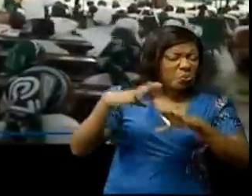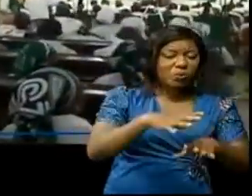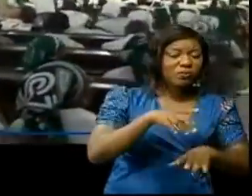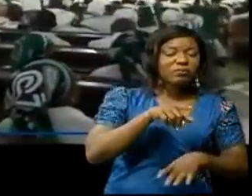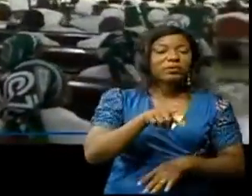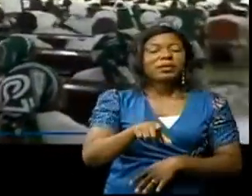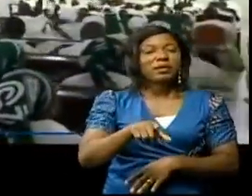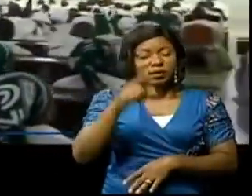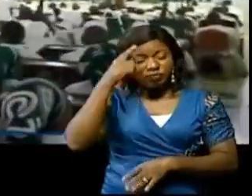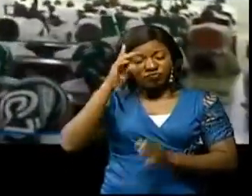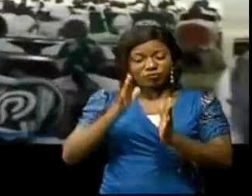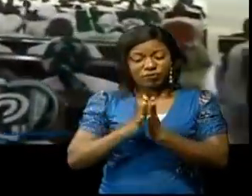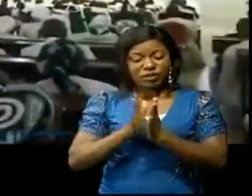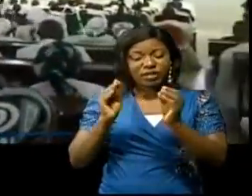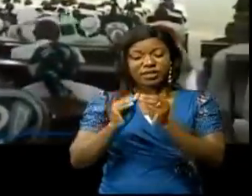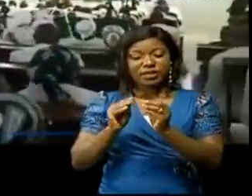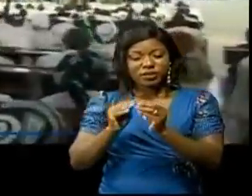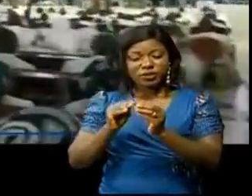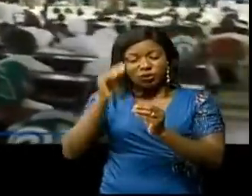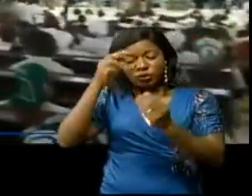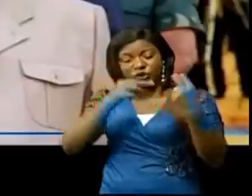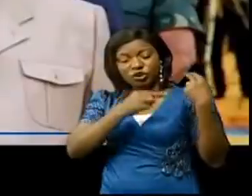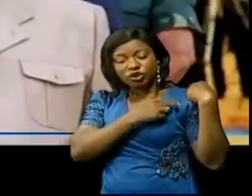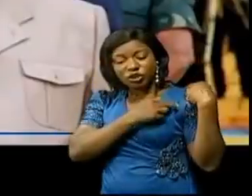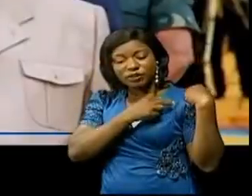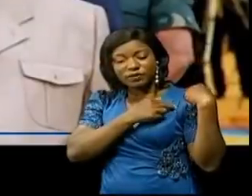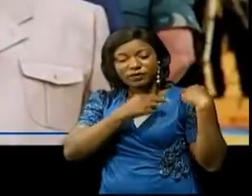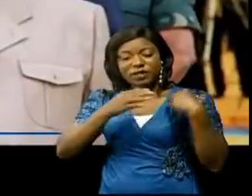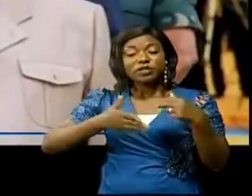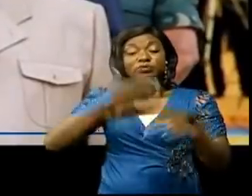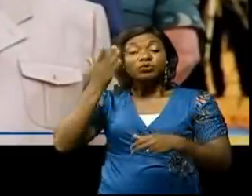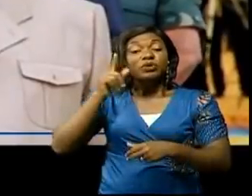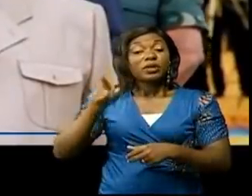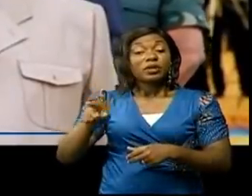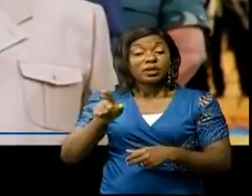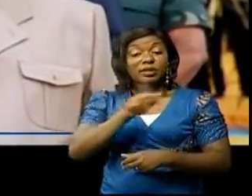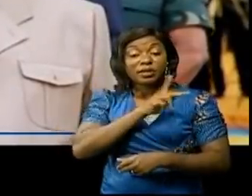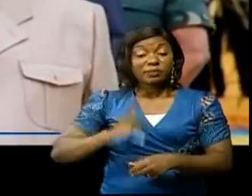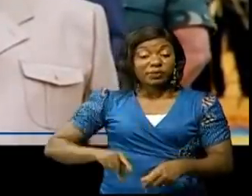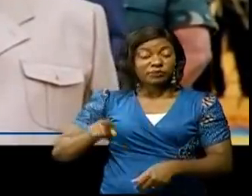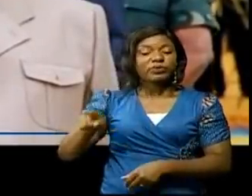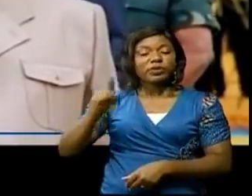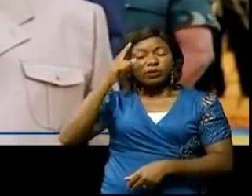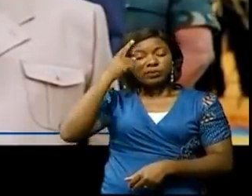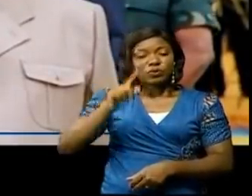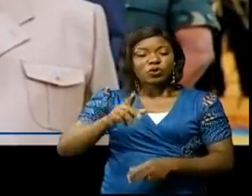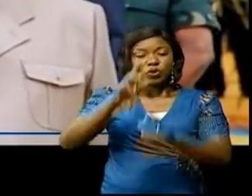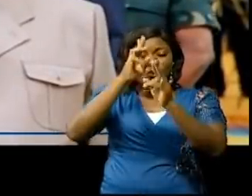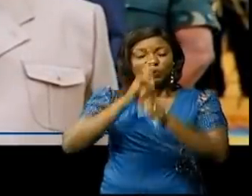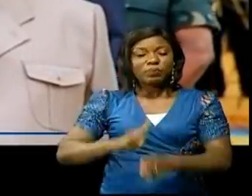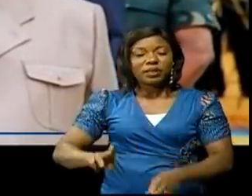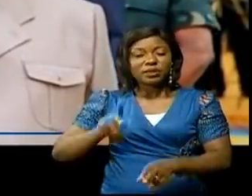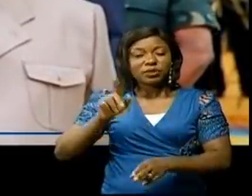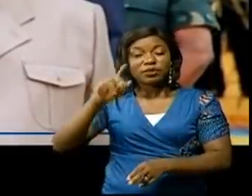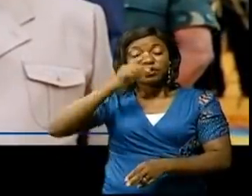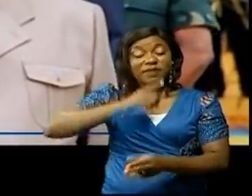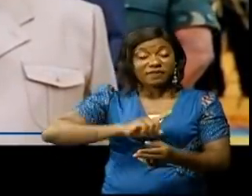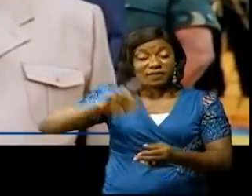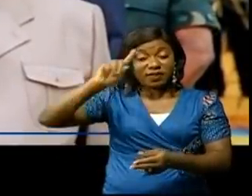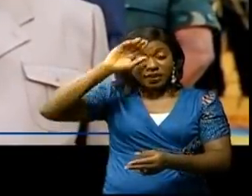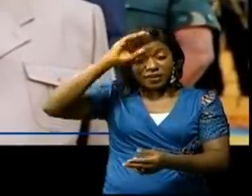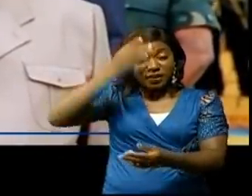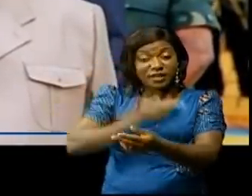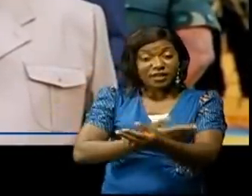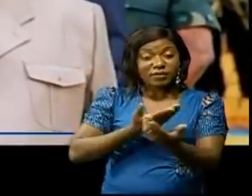partout sont réunis autour du chef spirituel Simon Kimbang pour rendre hommage à ses dignes fils de la nation